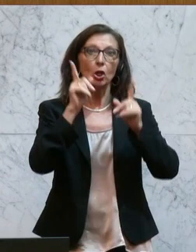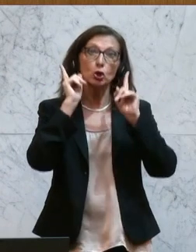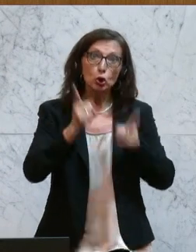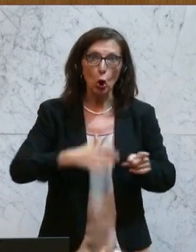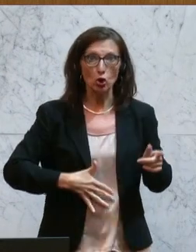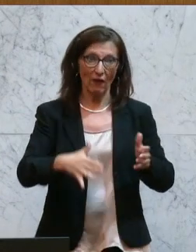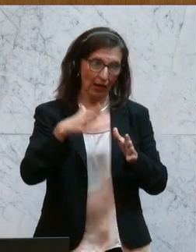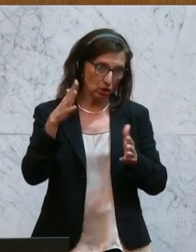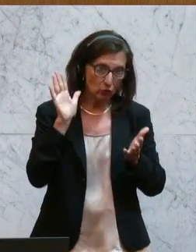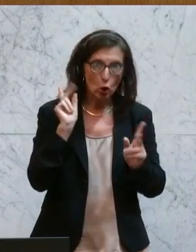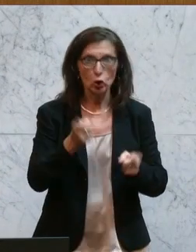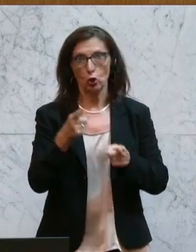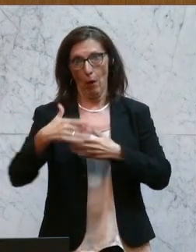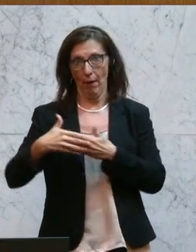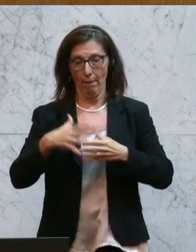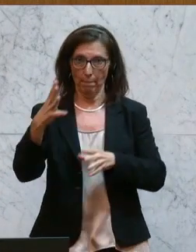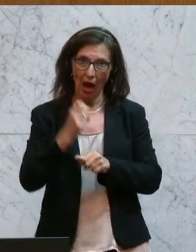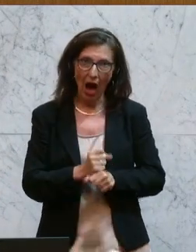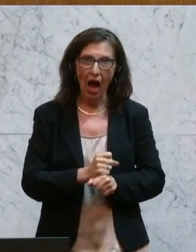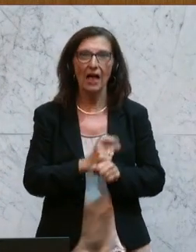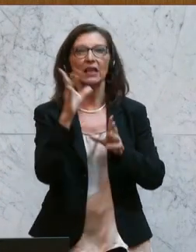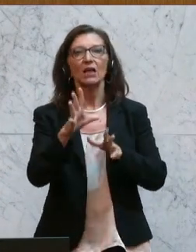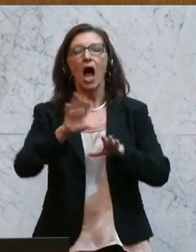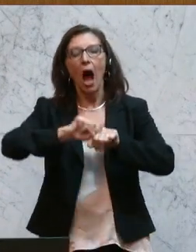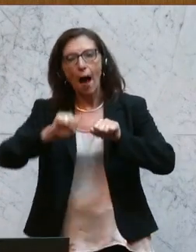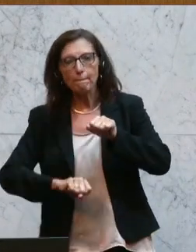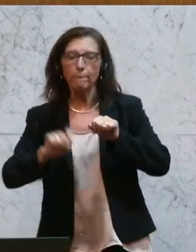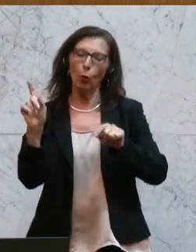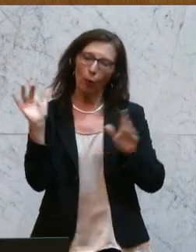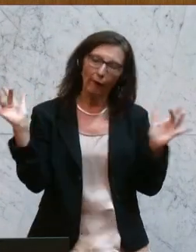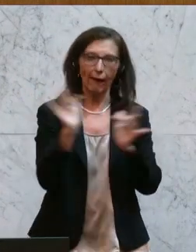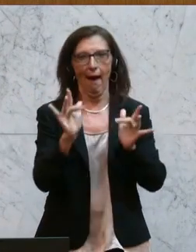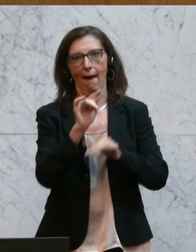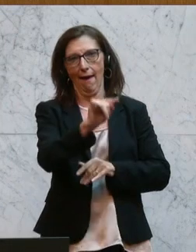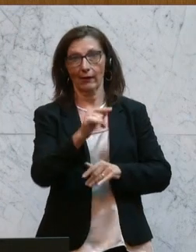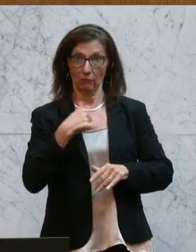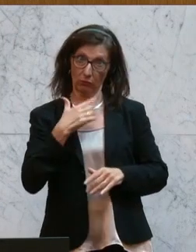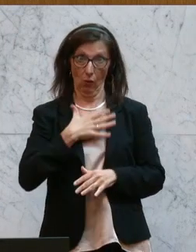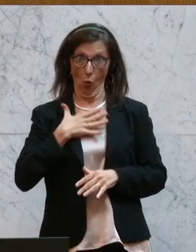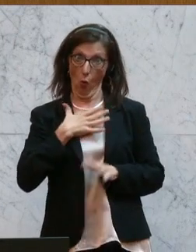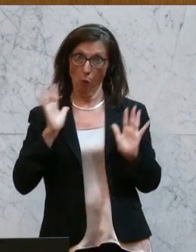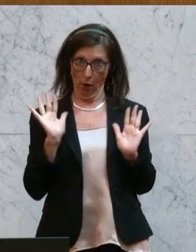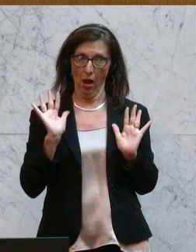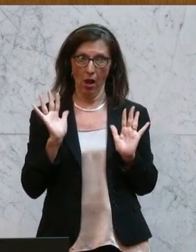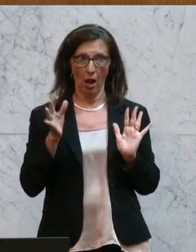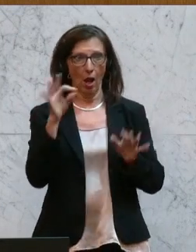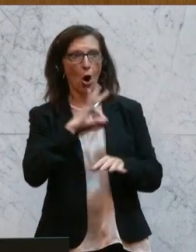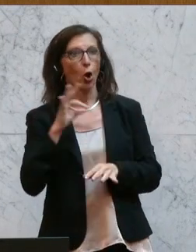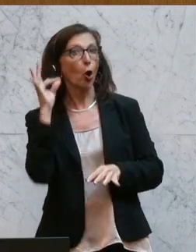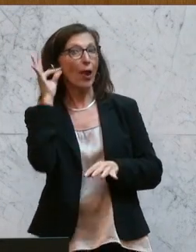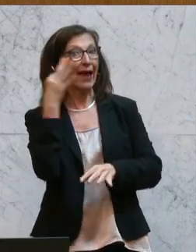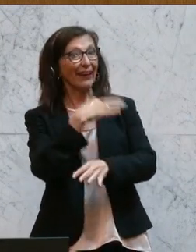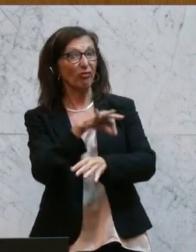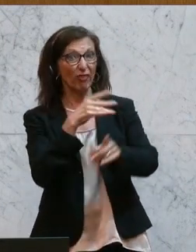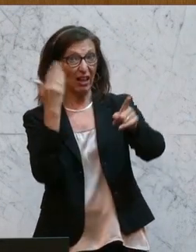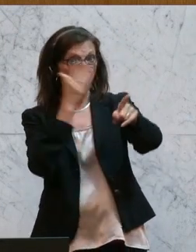zur Beibehaltung, ist eine Beratung gegen Schwangerschaftsabbrüche. Und da wird auch mir übel, wie es die Kollegin Fiedler vorher gesagt